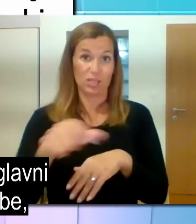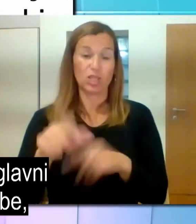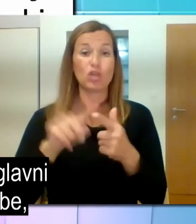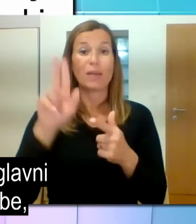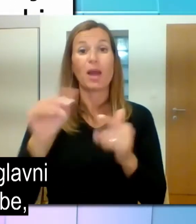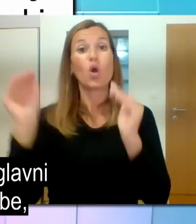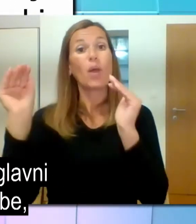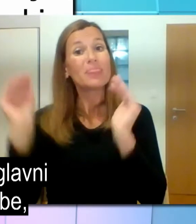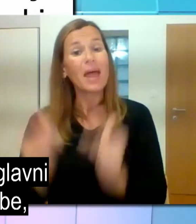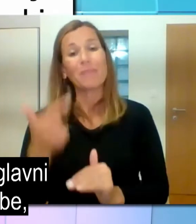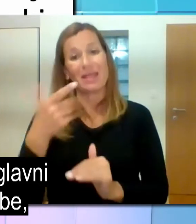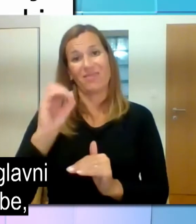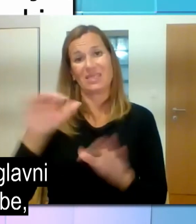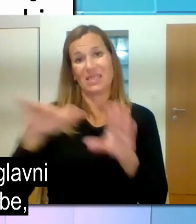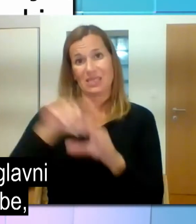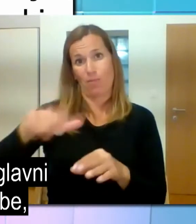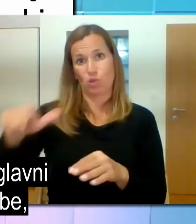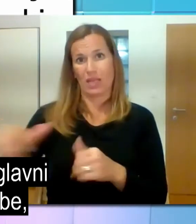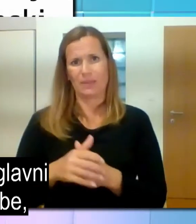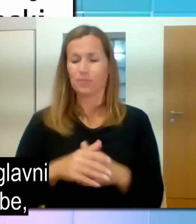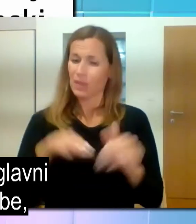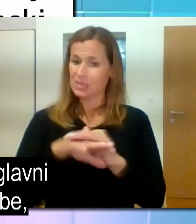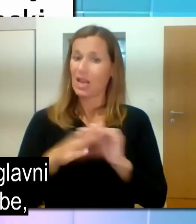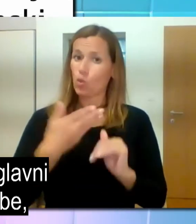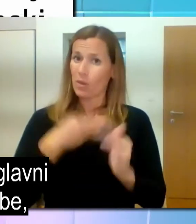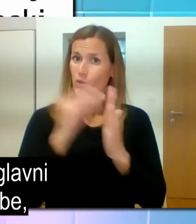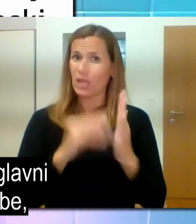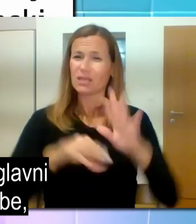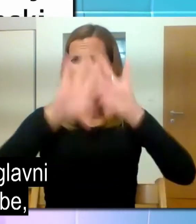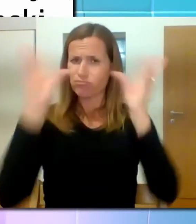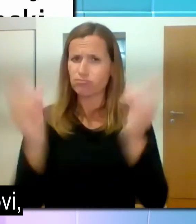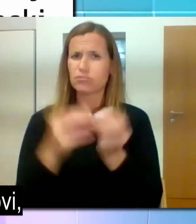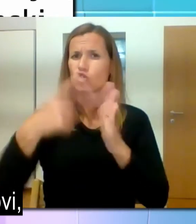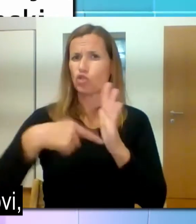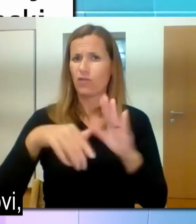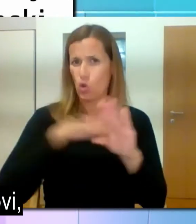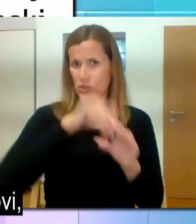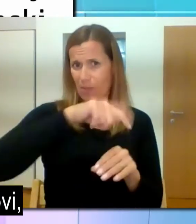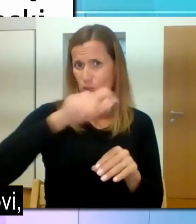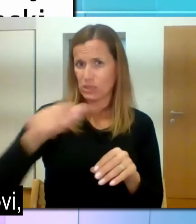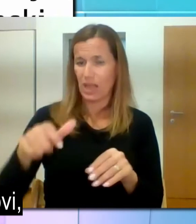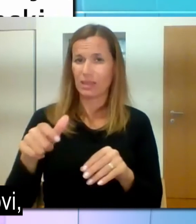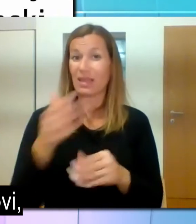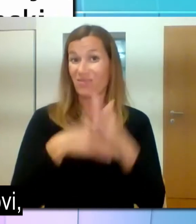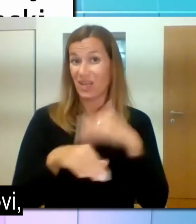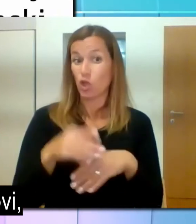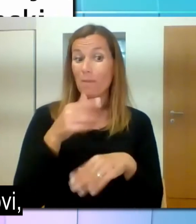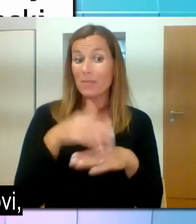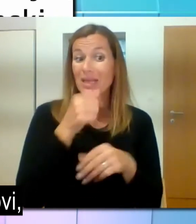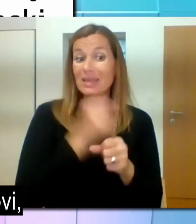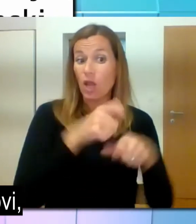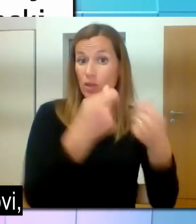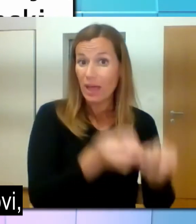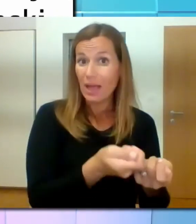delodejacu in podatke o glavni dejavnosti na podlagi uredbe, ki je določilo odstotek kvote, se